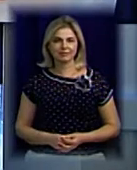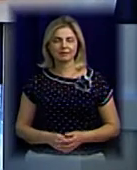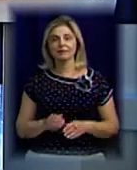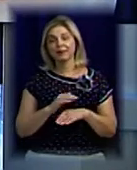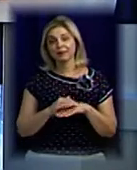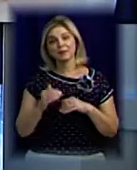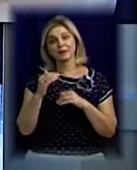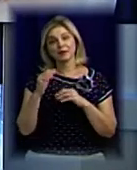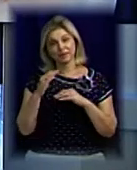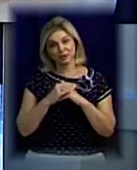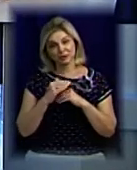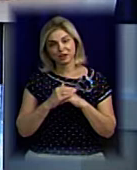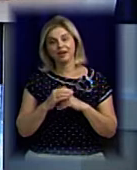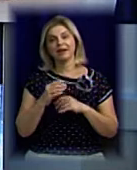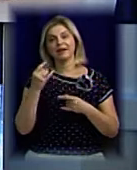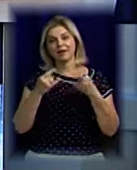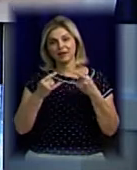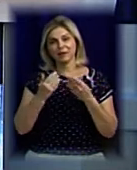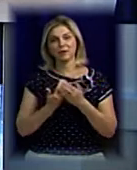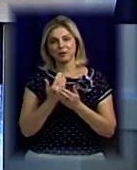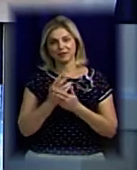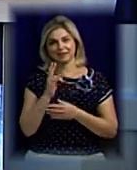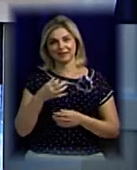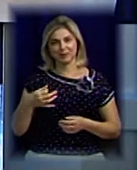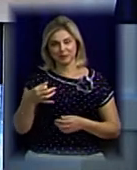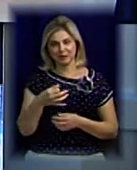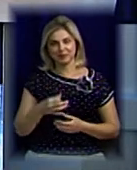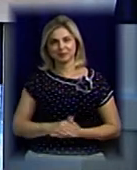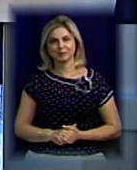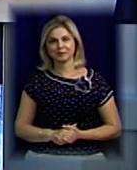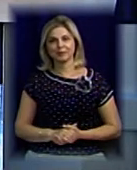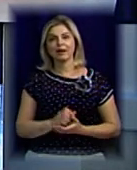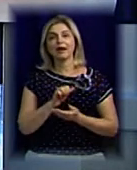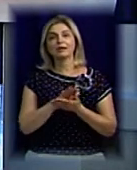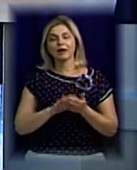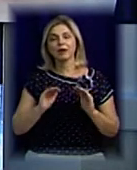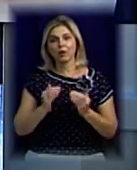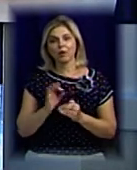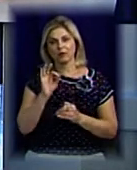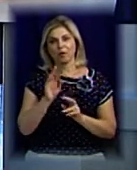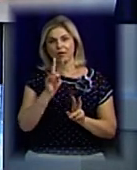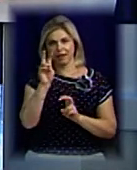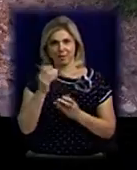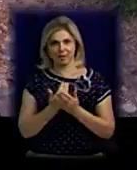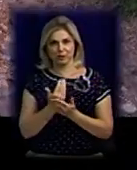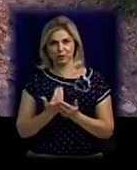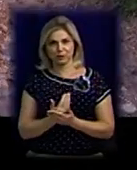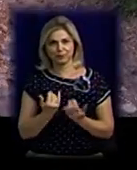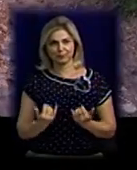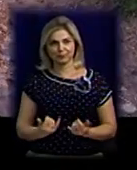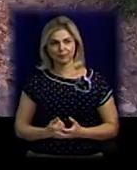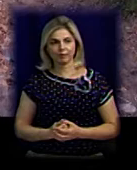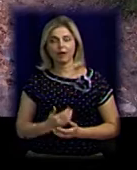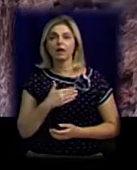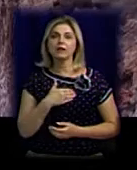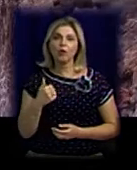Добрий вечір, ефірі телевізійні новини Миколаївщини. В студії працює Марія Савицька. Далі коротко про тему випуску. Не